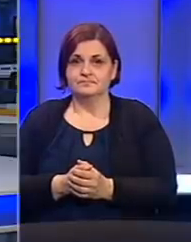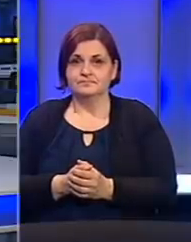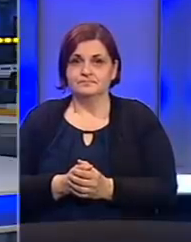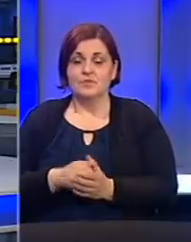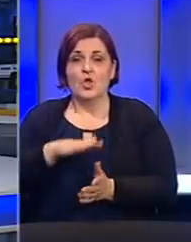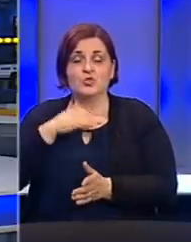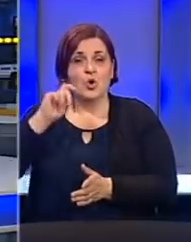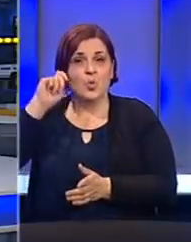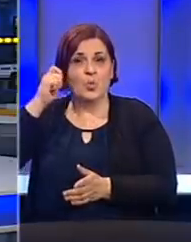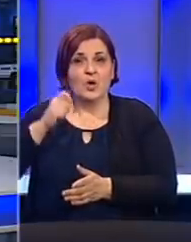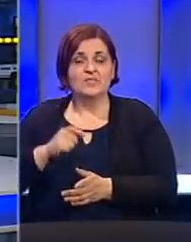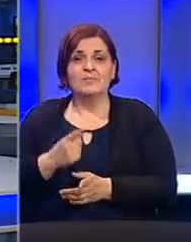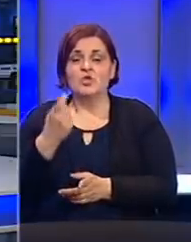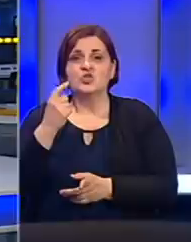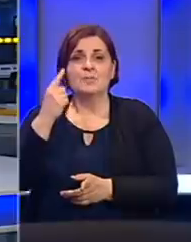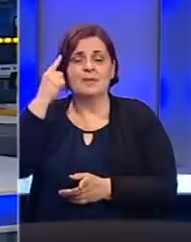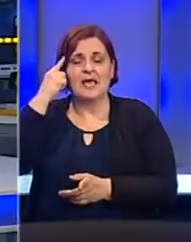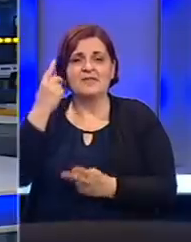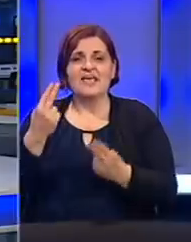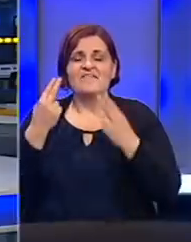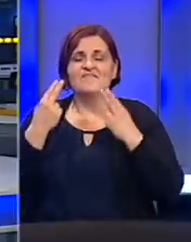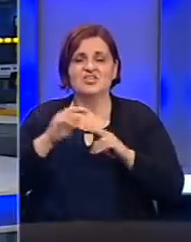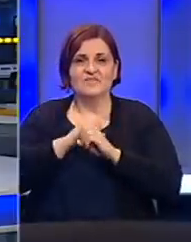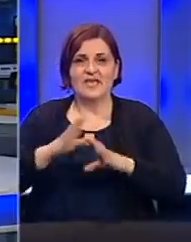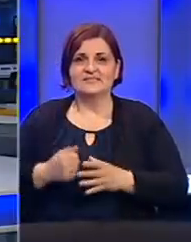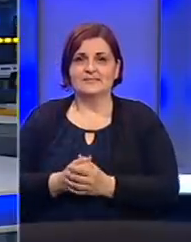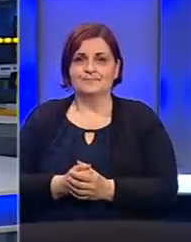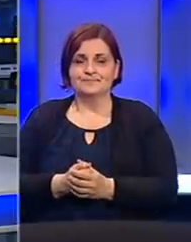Toliko u dnevniku, još jednom podsjećamo na najvažniji vijesti.